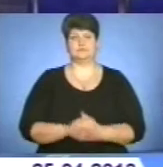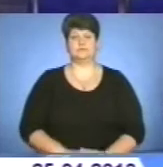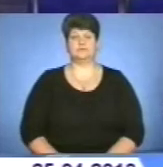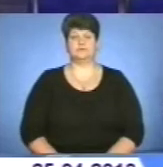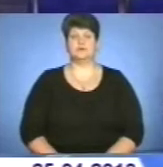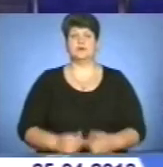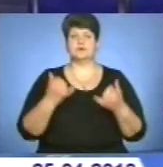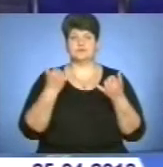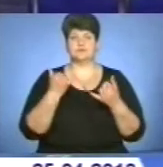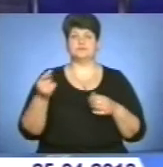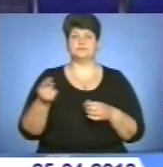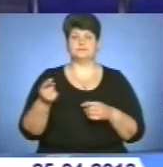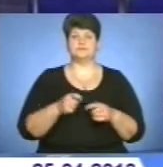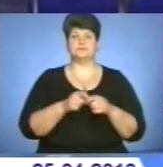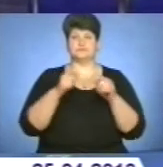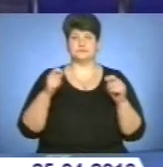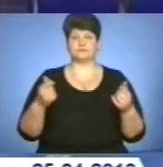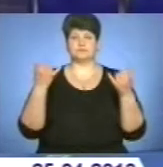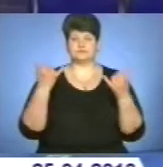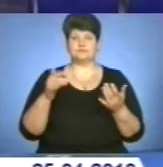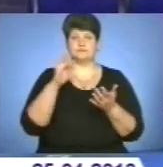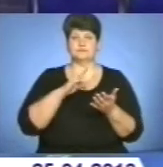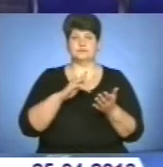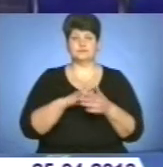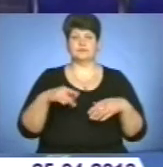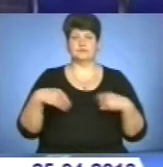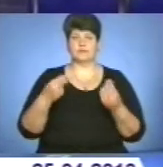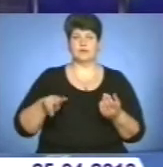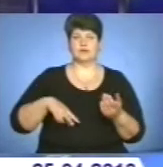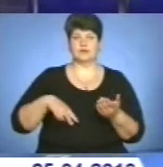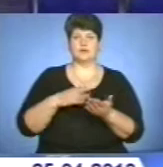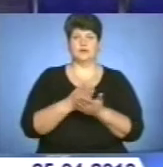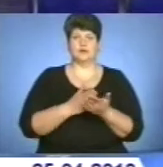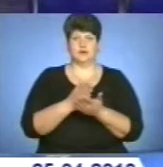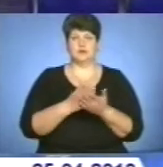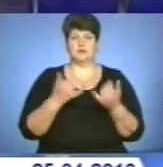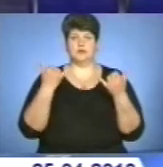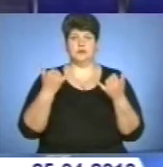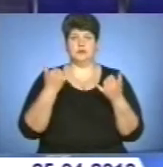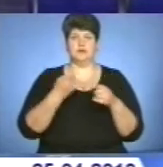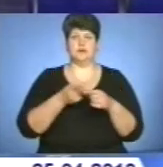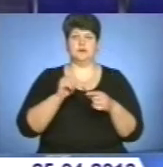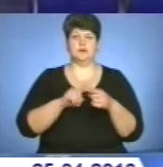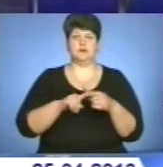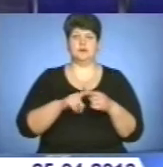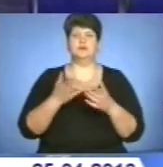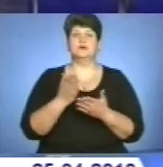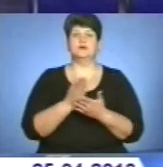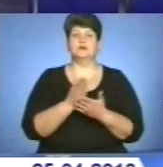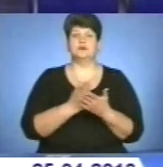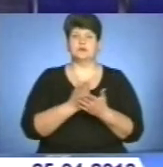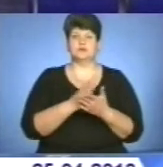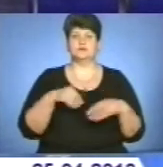Сьогодні у Тернополі відкрили сучасний центр надання адміністративних послуг. Відтепер ці послуги надаватимуть якісно та